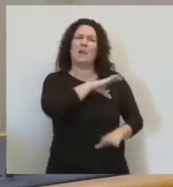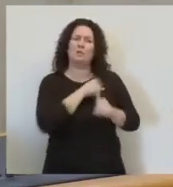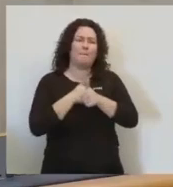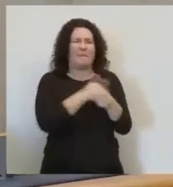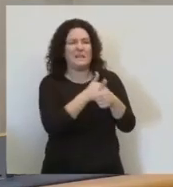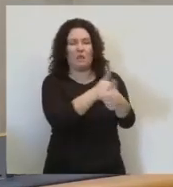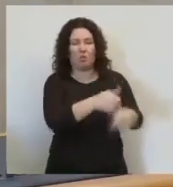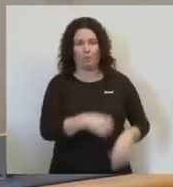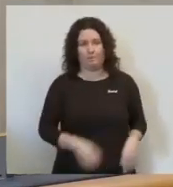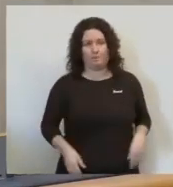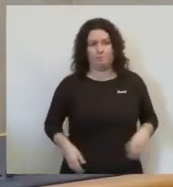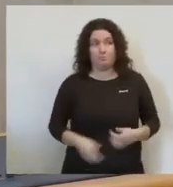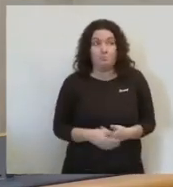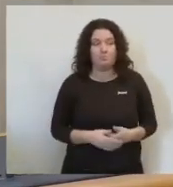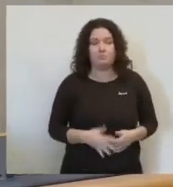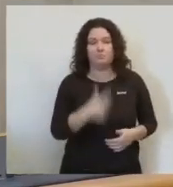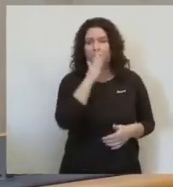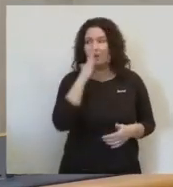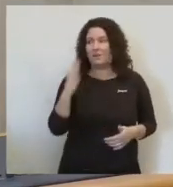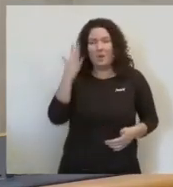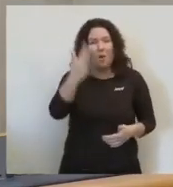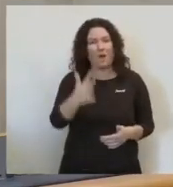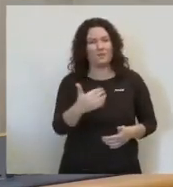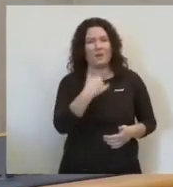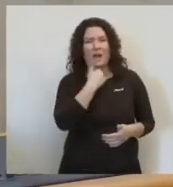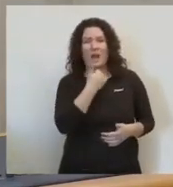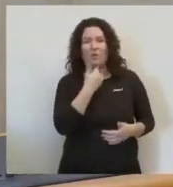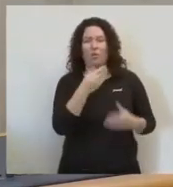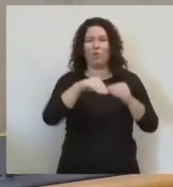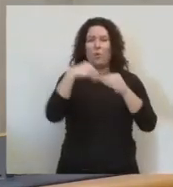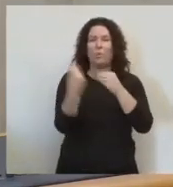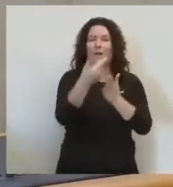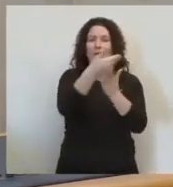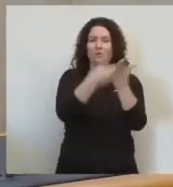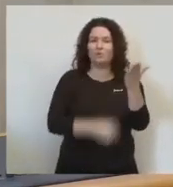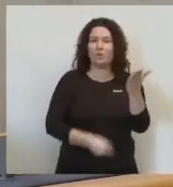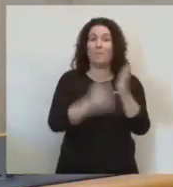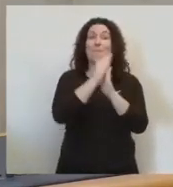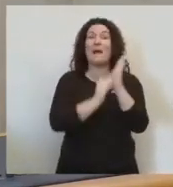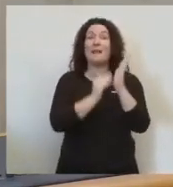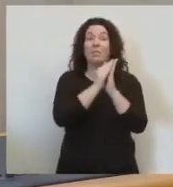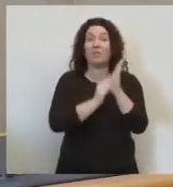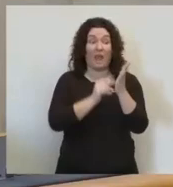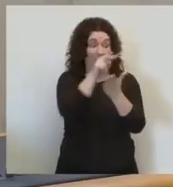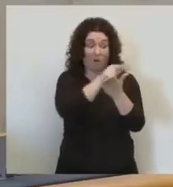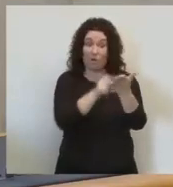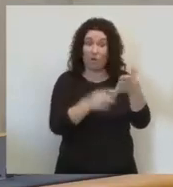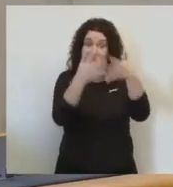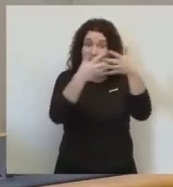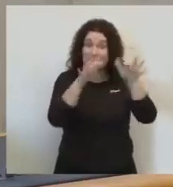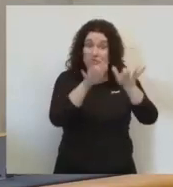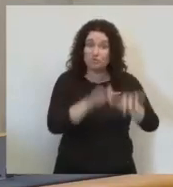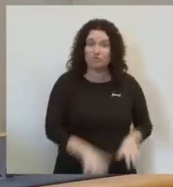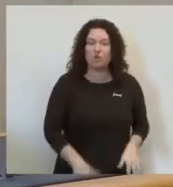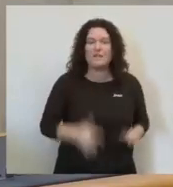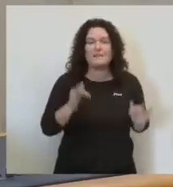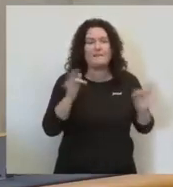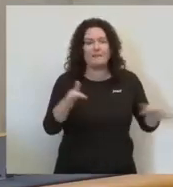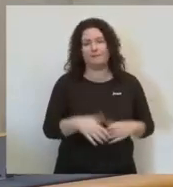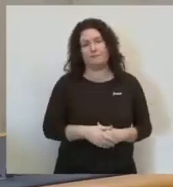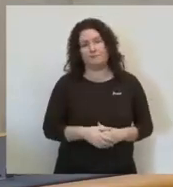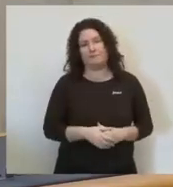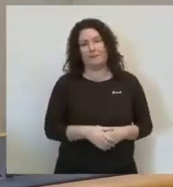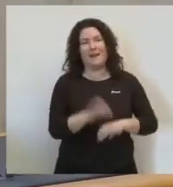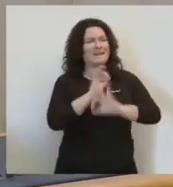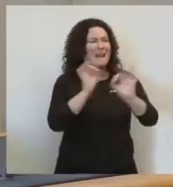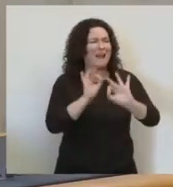jo en cinc anys encara no m'han entregat cap convocatòria, cap document en valencià en la Diputació d'Alacant. Ni un. Però